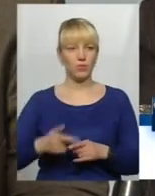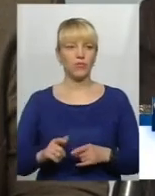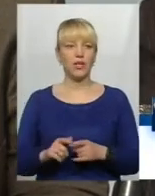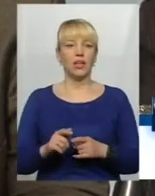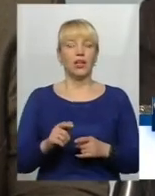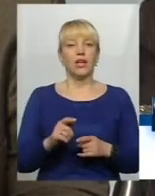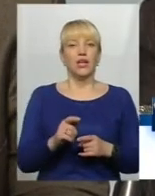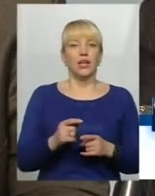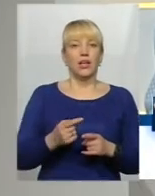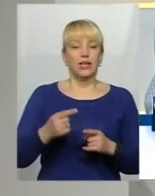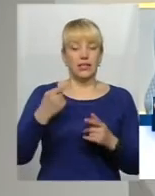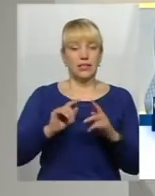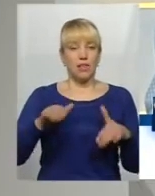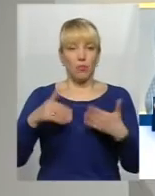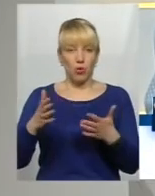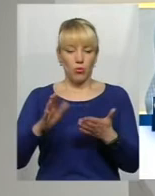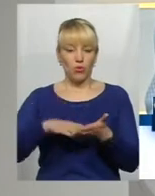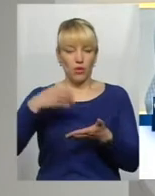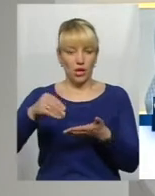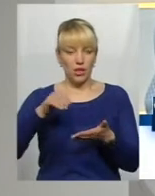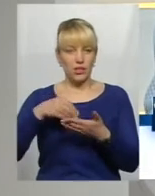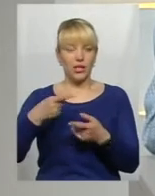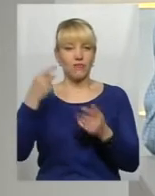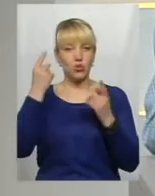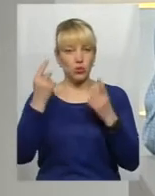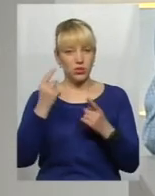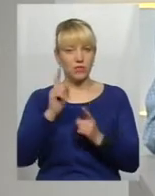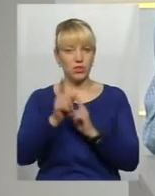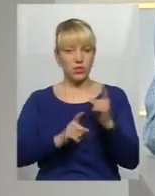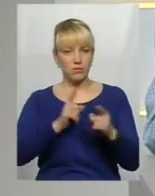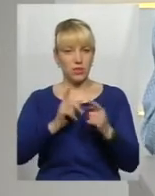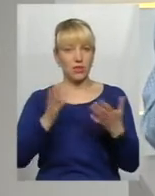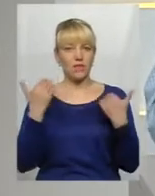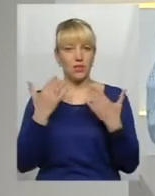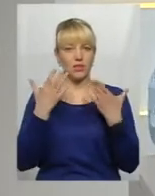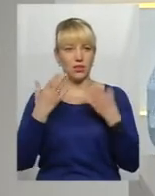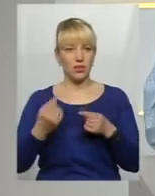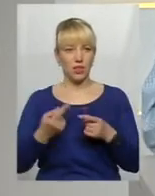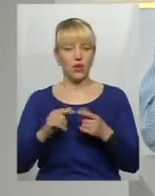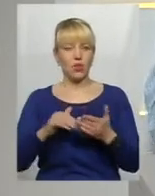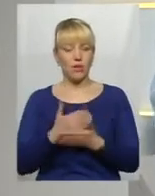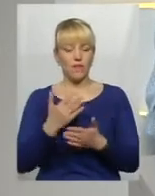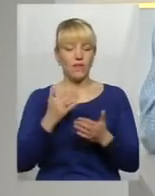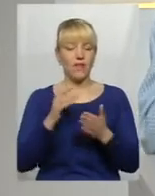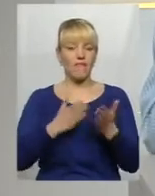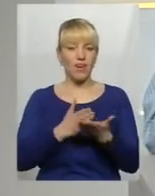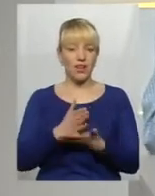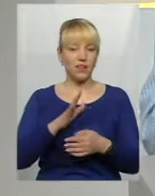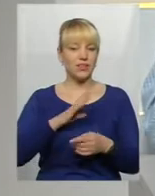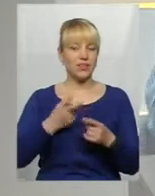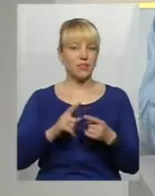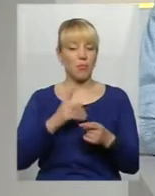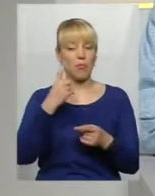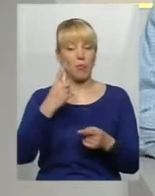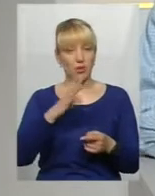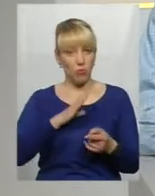змінюють графік святкових вихідних днів в Україні. Оновлений варіант, бо це вже не перший, вже був перший варіант, після обговорення якого